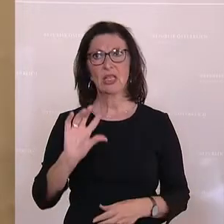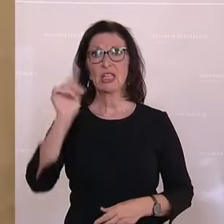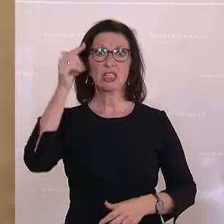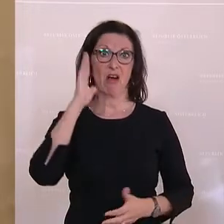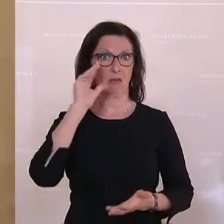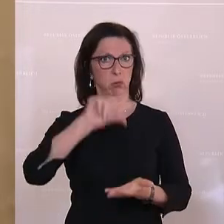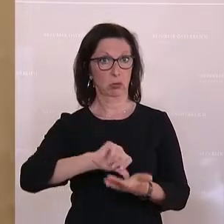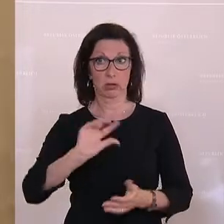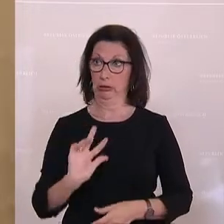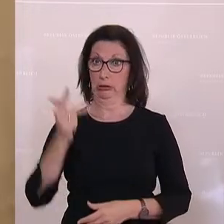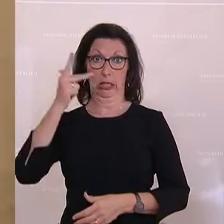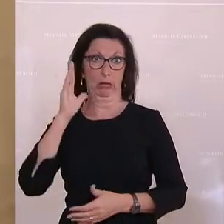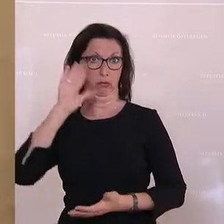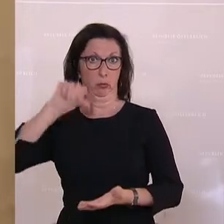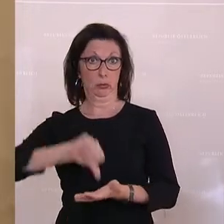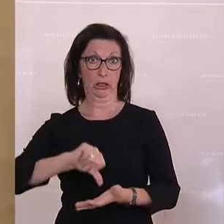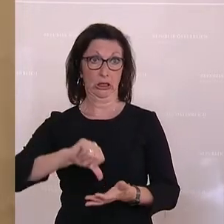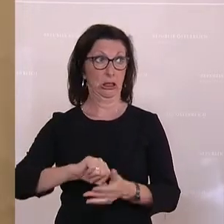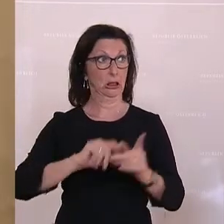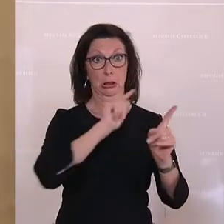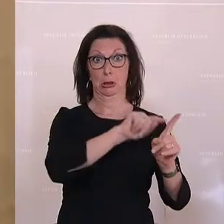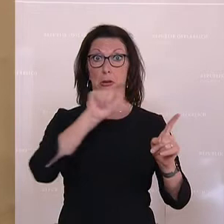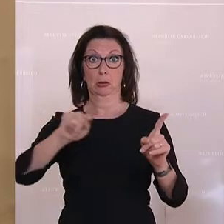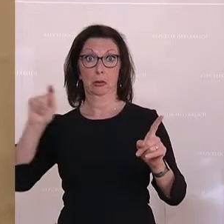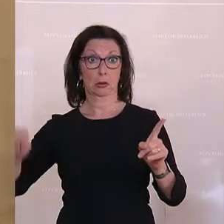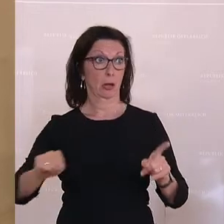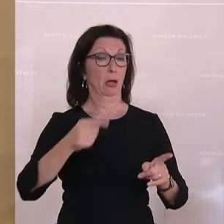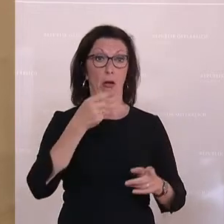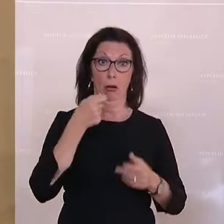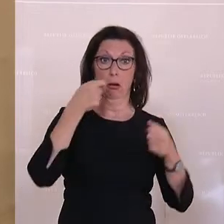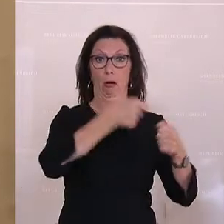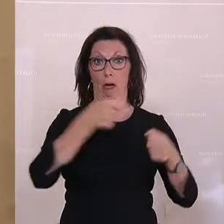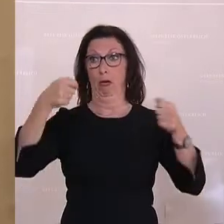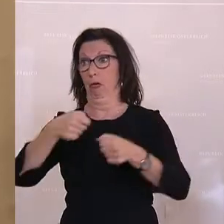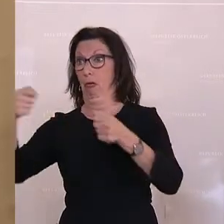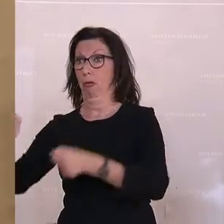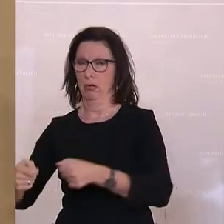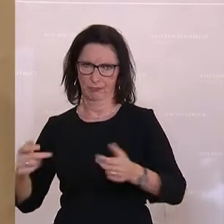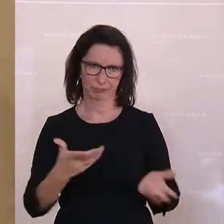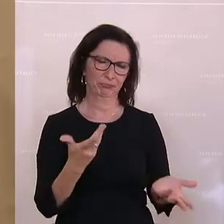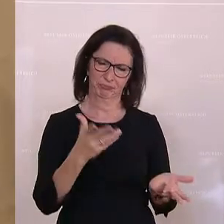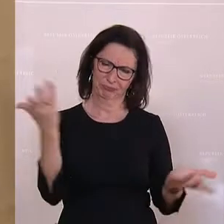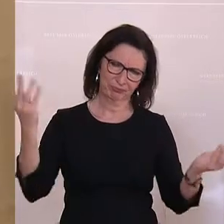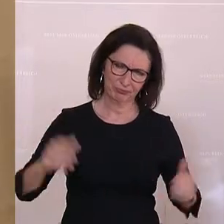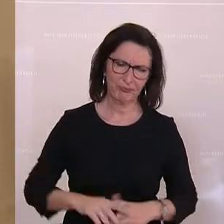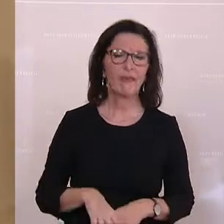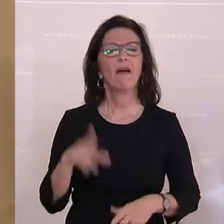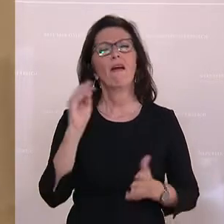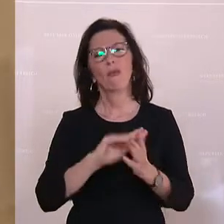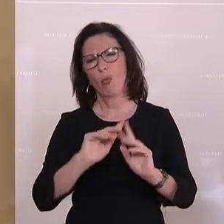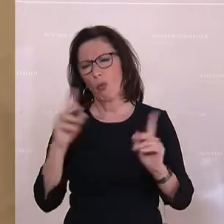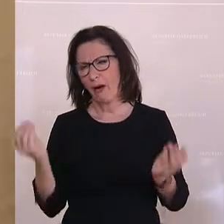befeuern, liebe Kolleginnen und Kollegen. Und ein paar Dinge wurden auch nicht berücksichtigt, zum Beispiel, es ja